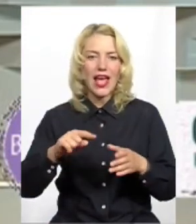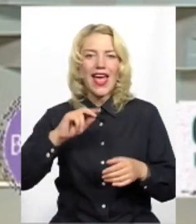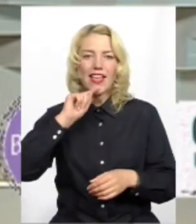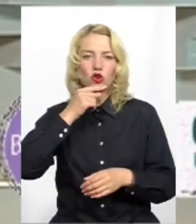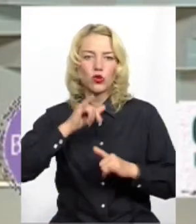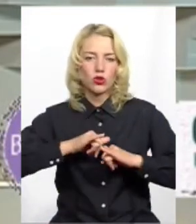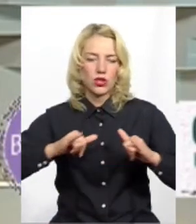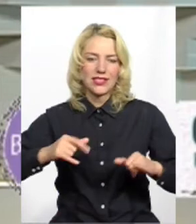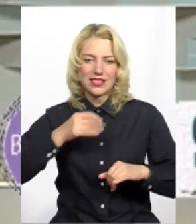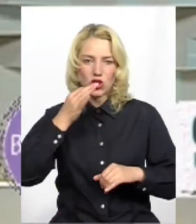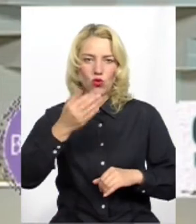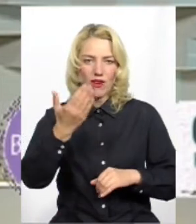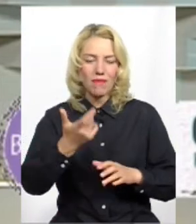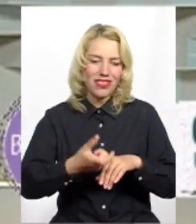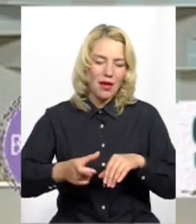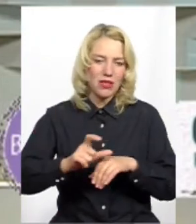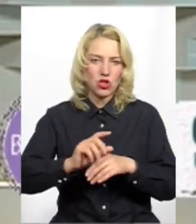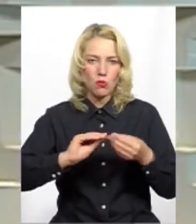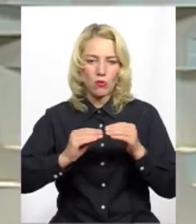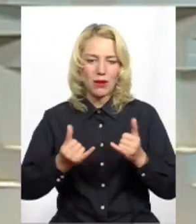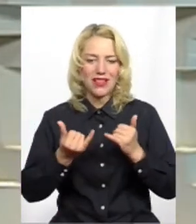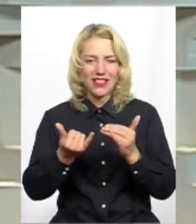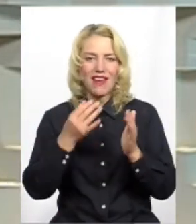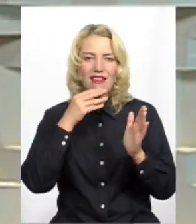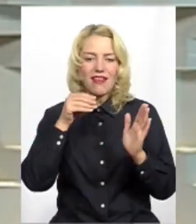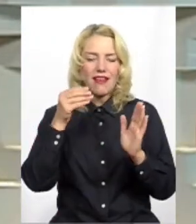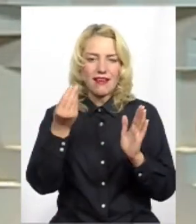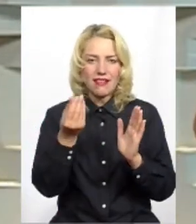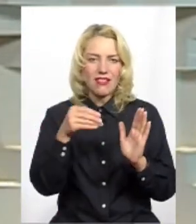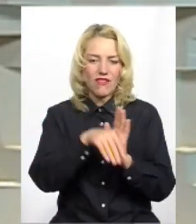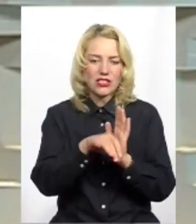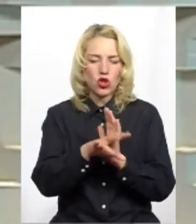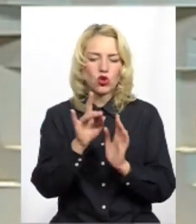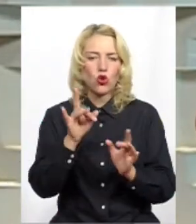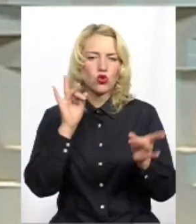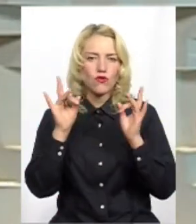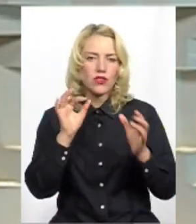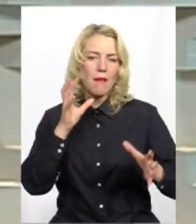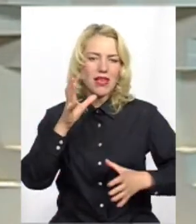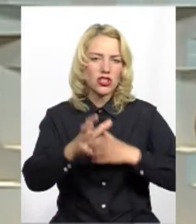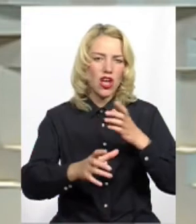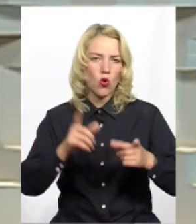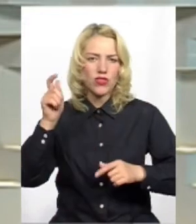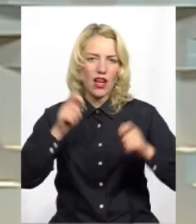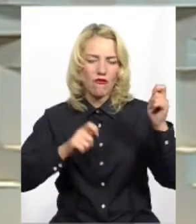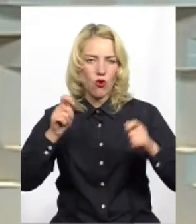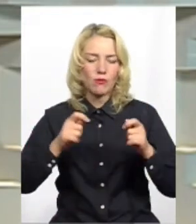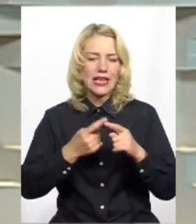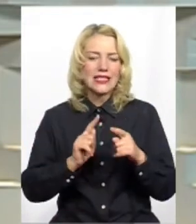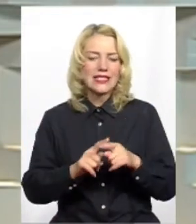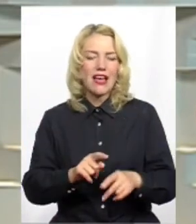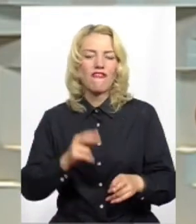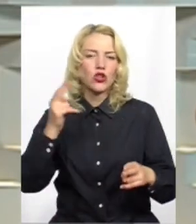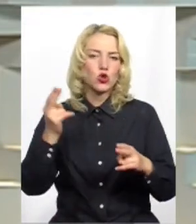скажу вам, що найбільша проблема для інвесторів, яка озвучується на всіх міжнародних форумах, це саме відсутність захисту прав власності.